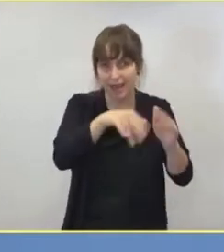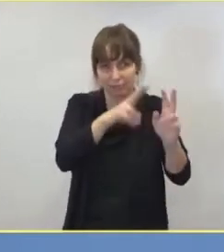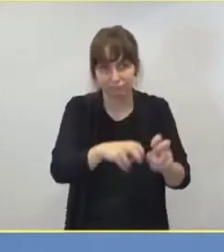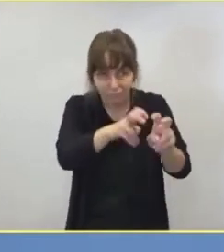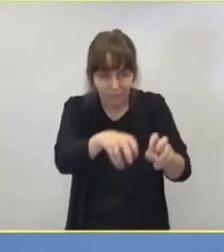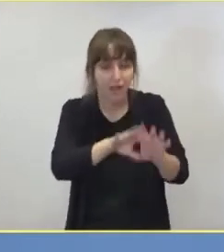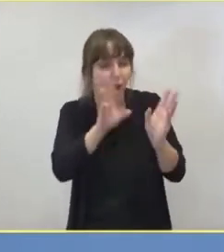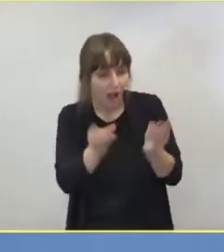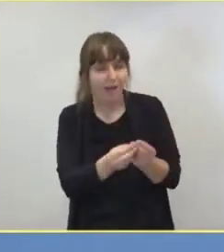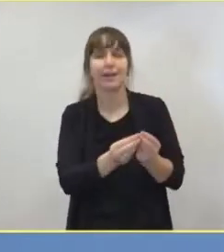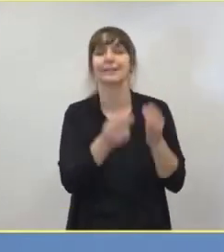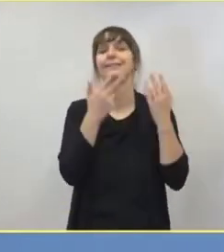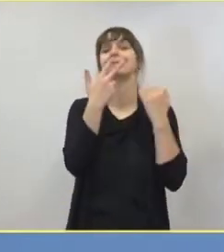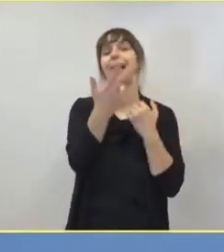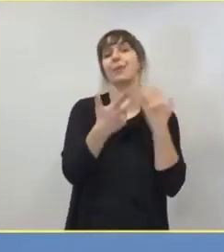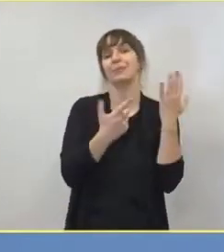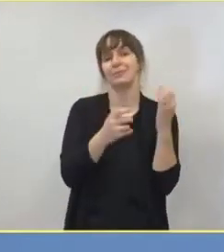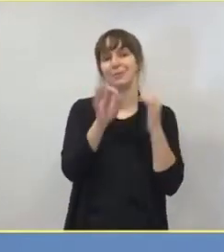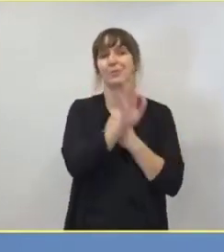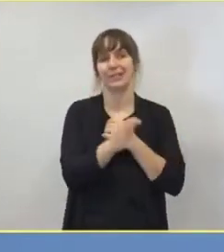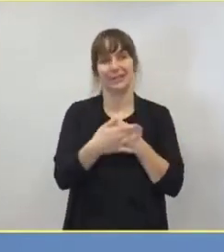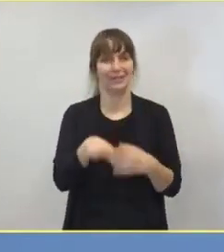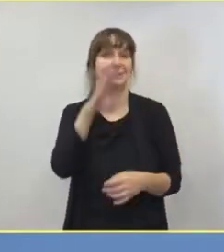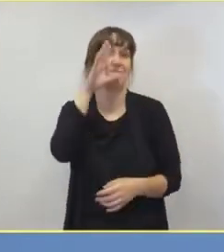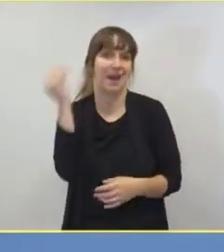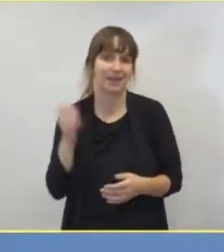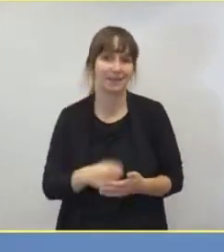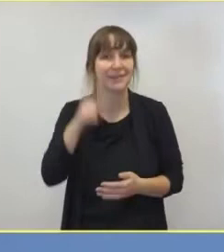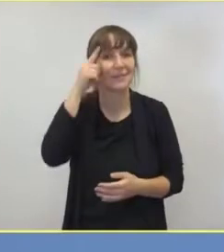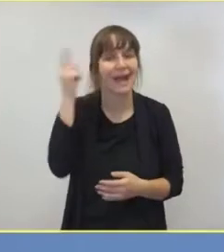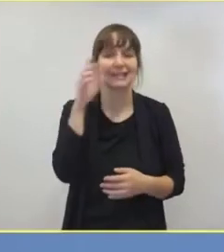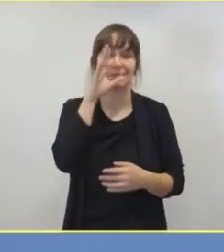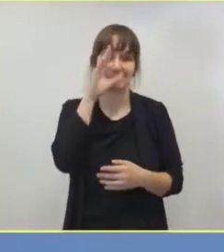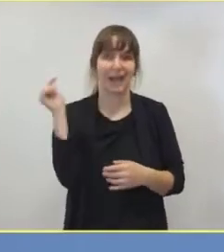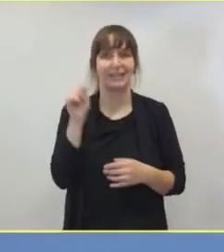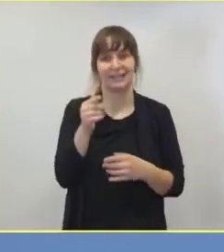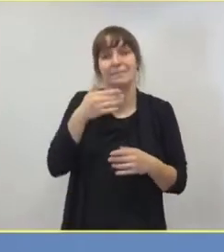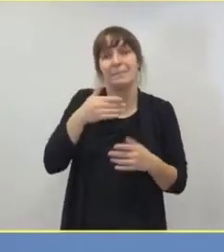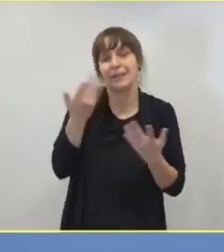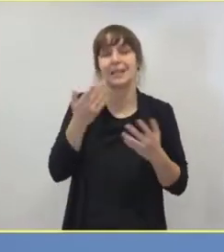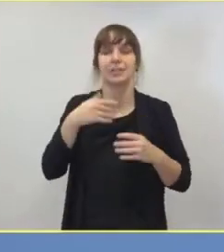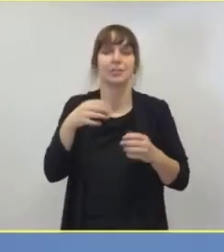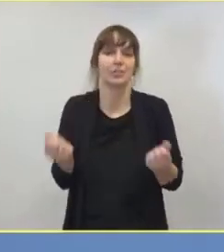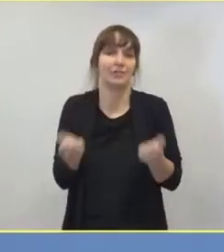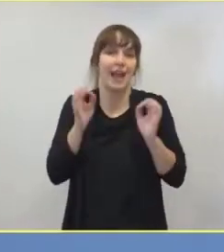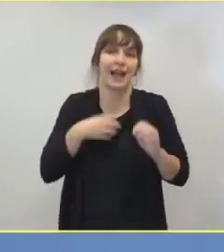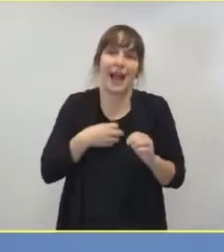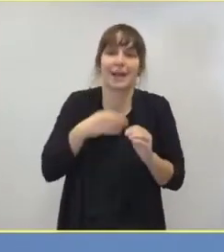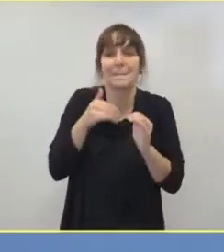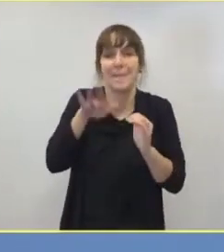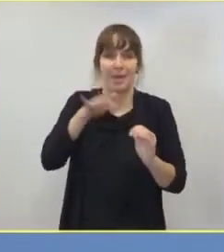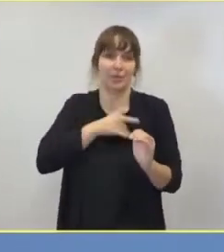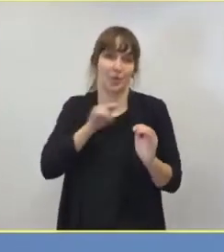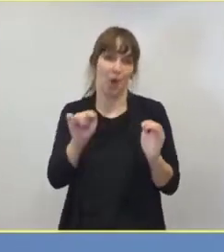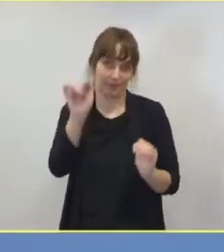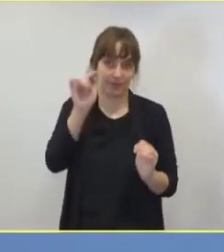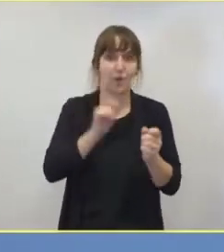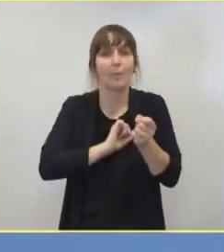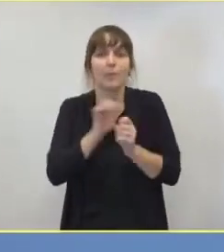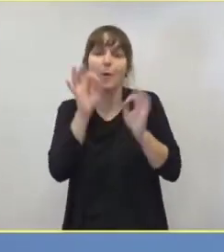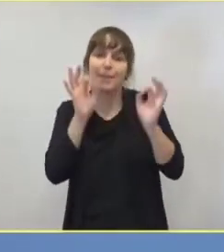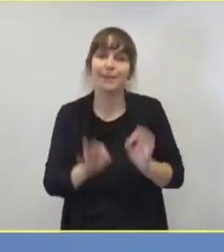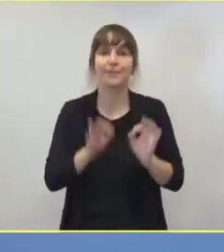Männer. Wir wissen ja, dass Männer etwas häufiger schwer erkranken, auch wenn die Infektionszahlen im Moment zwischen beiden